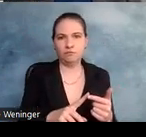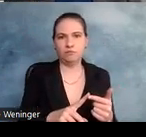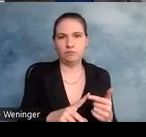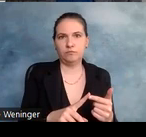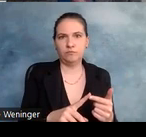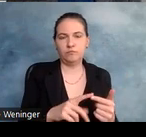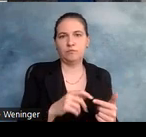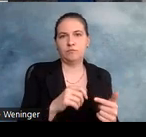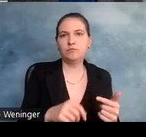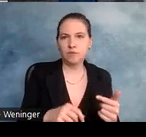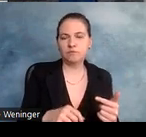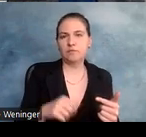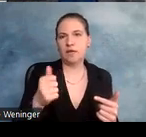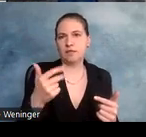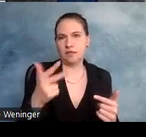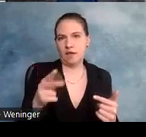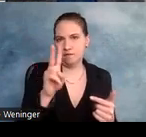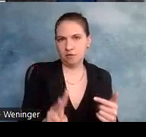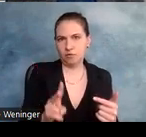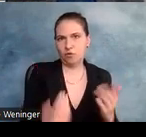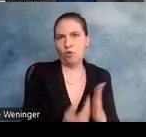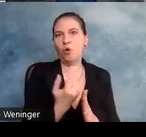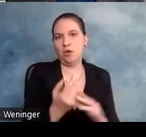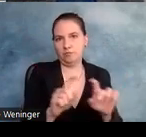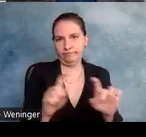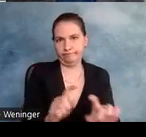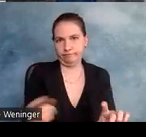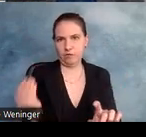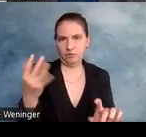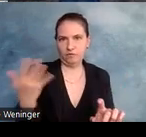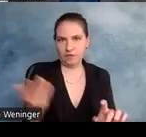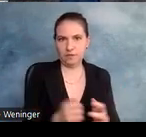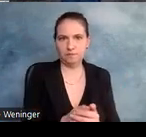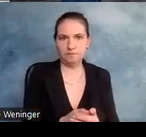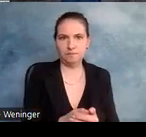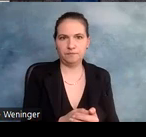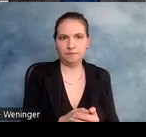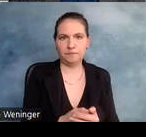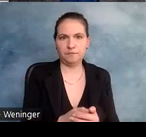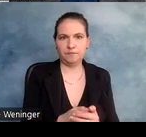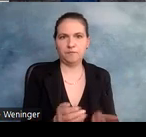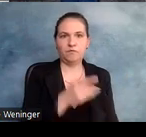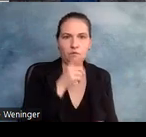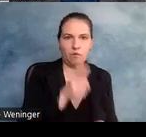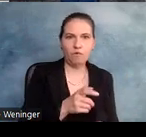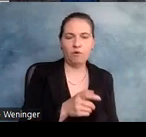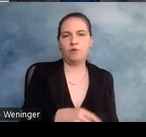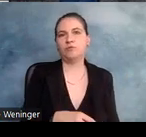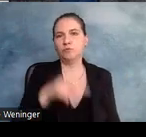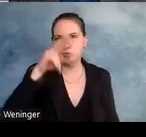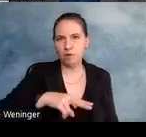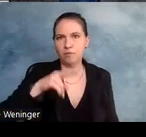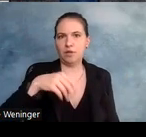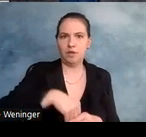der Version 1.3, die noch nicht so bekannt sind. Vorwert ist klar und dann gibt es eben den Überblick über Inhaltstypen und Formate.